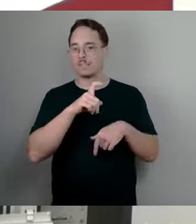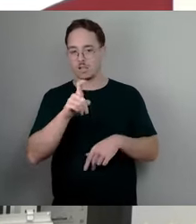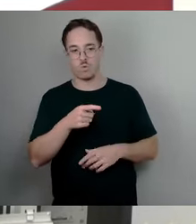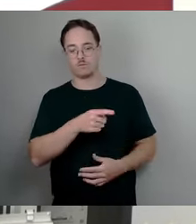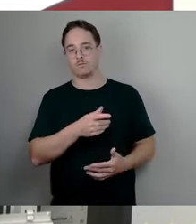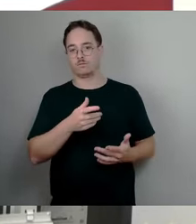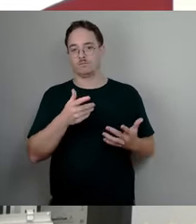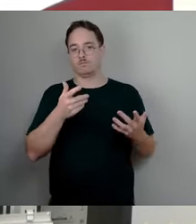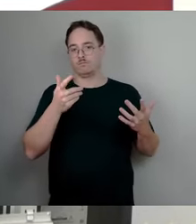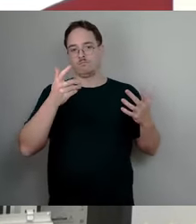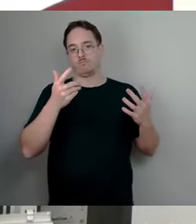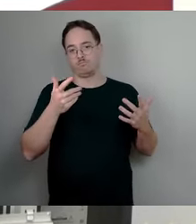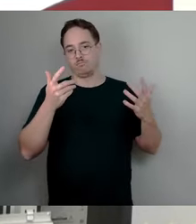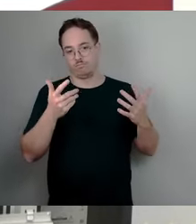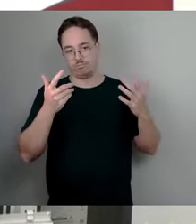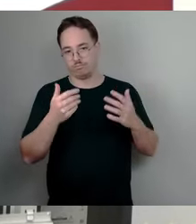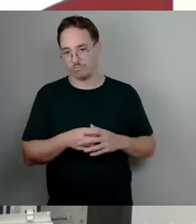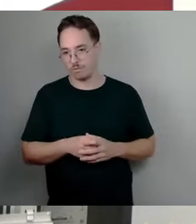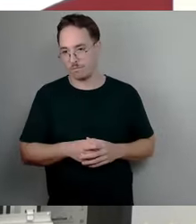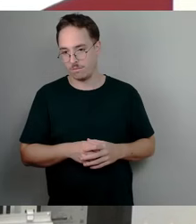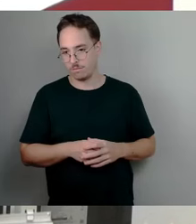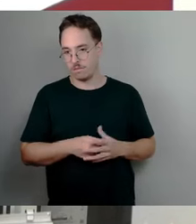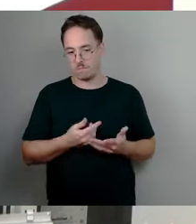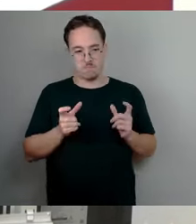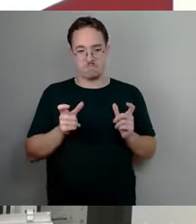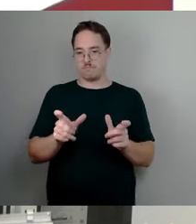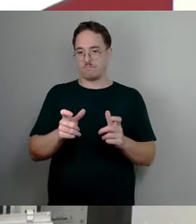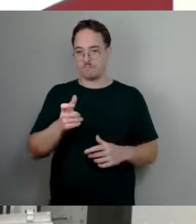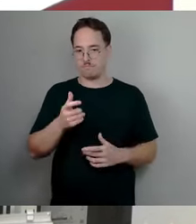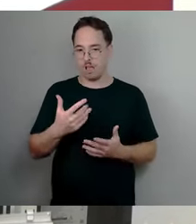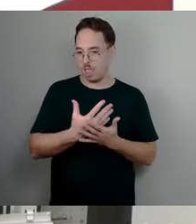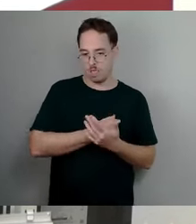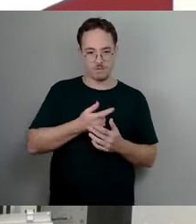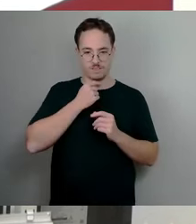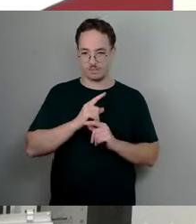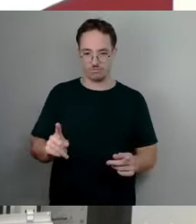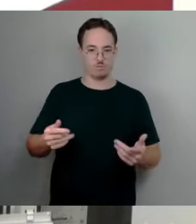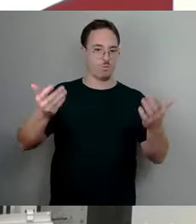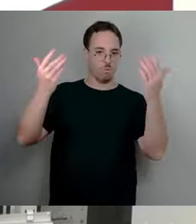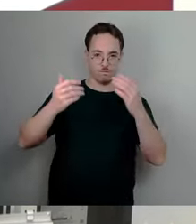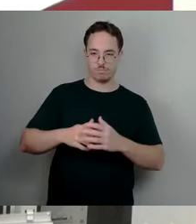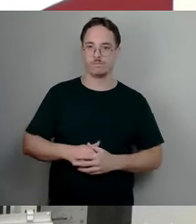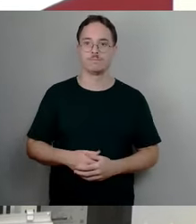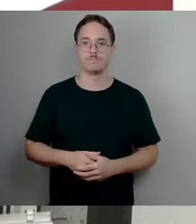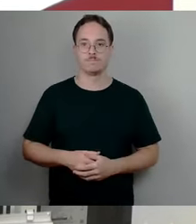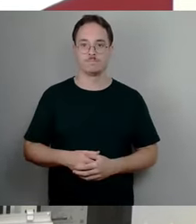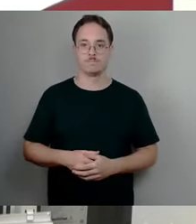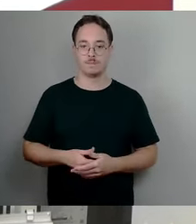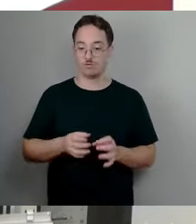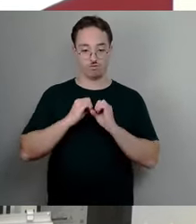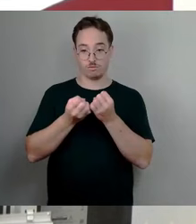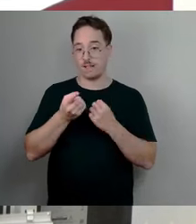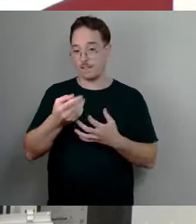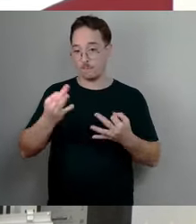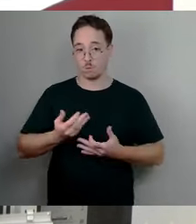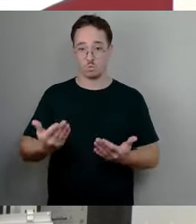sagen, wir sind anderer Meinung. Ein Staat muss sich die Einnahmen, die er braucht, um seine Ausgaben decken zu können, auch beschaffen können. Und eigentlich müsste